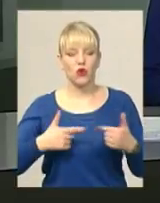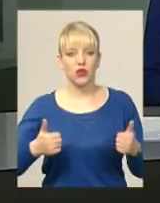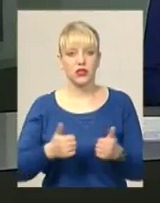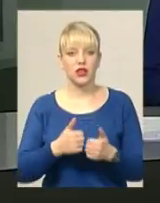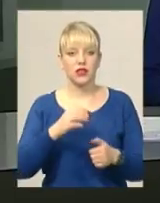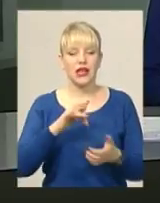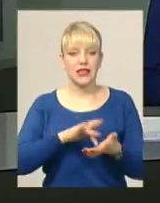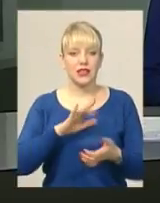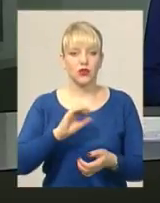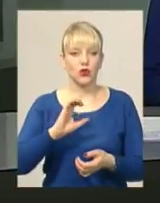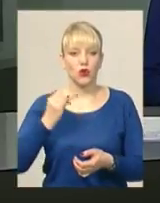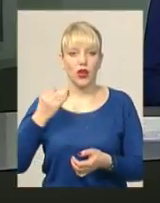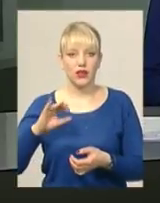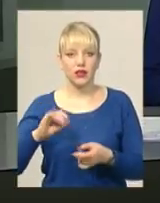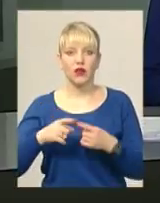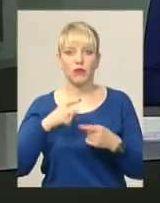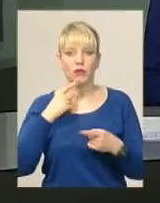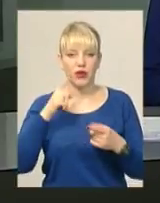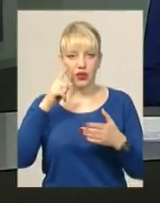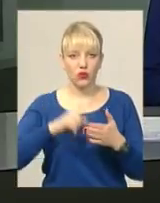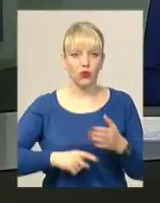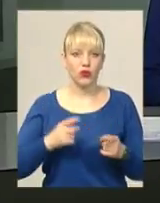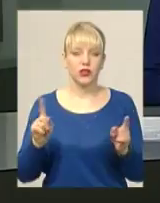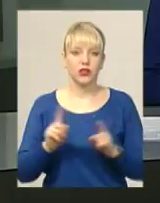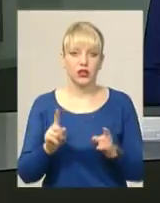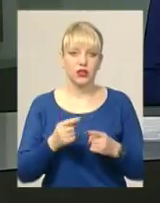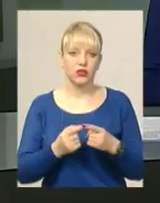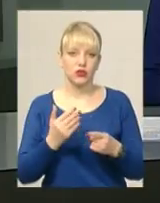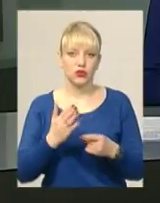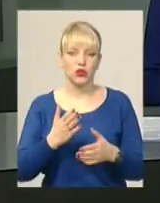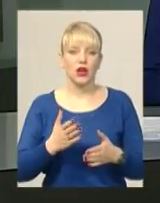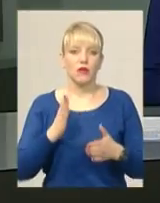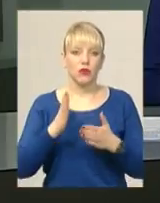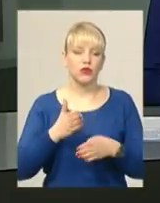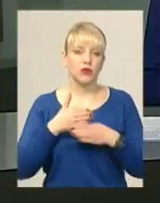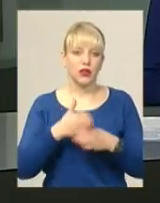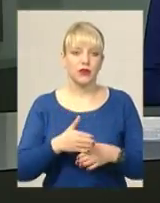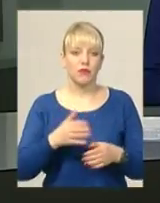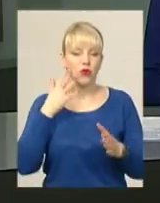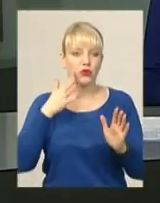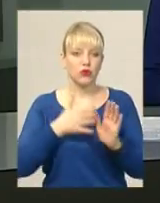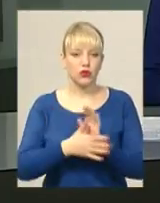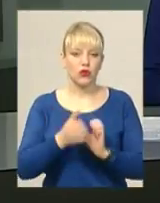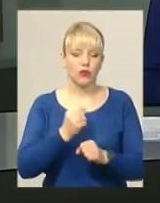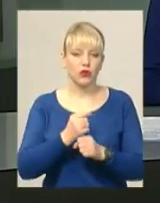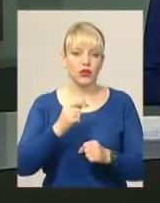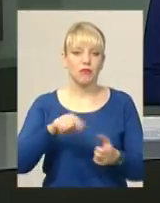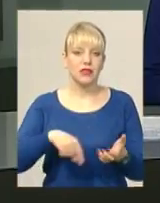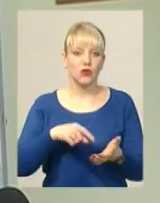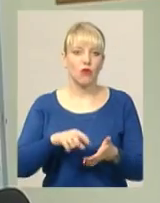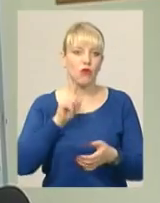Хмельницькій області Олег Черненко переконаний, проведення публічних консультацій сприятиме прозорості роботи міського молодіжного центру.